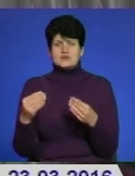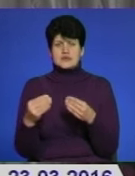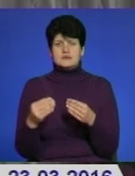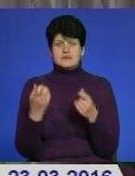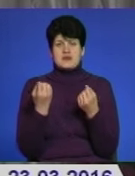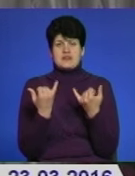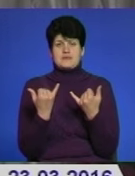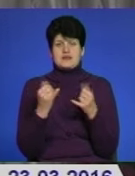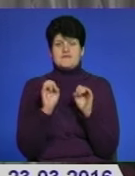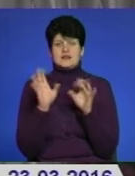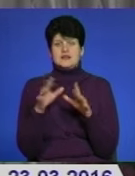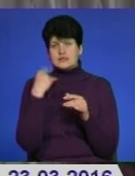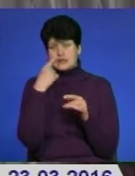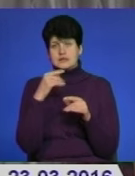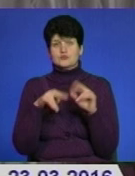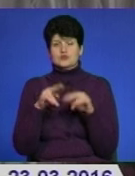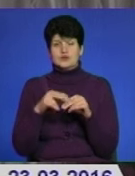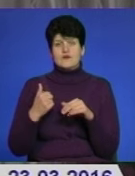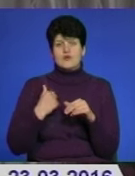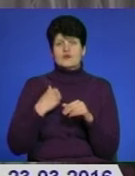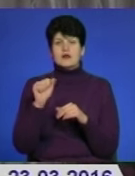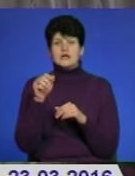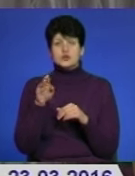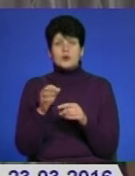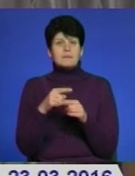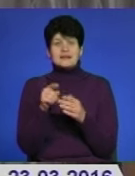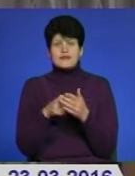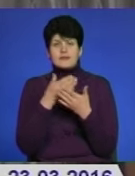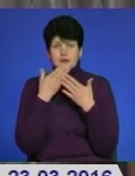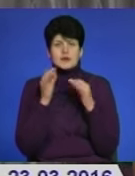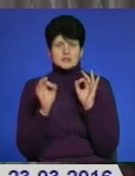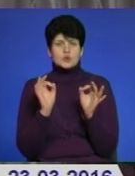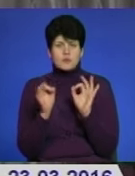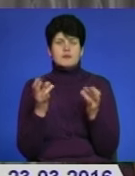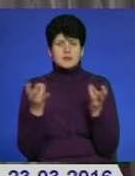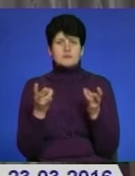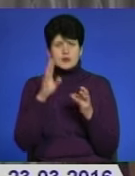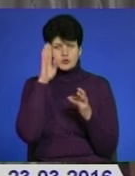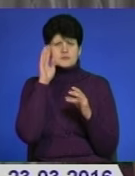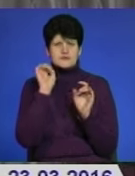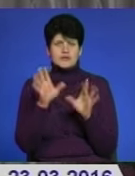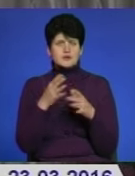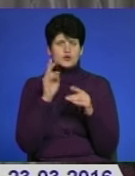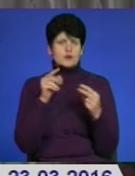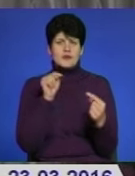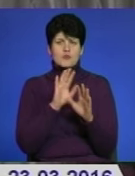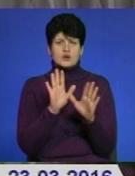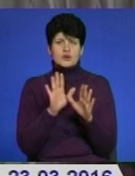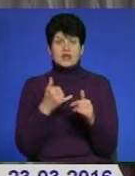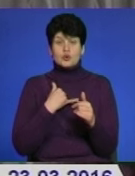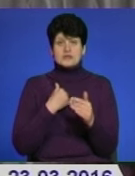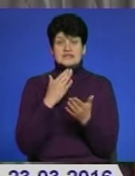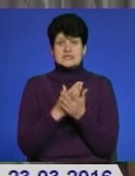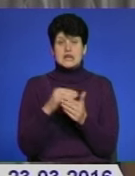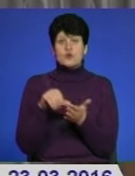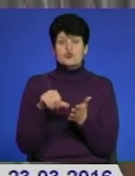тепер віддати під індивідуальні забудови для воїн ОТО. Питань немає. Нормально ріж, їм треба дати, хлопці заслуживали, то ніхто не має нічого проти. Але в є деякі